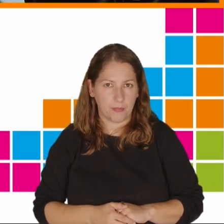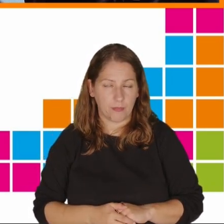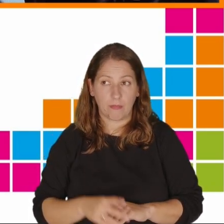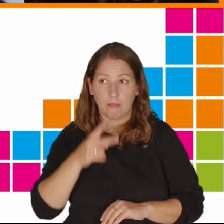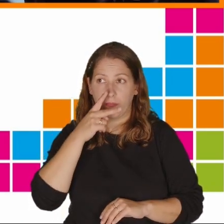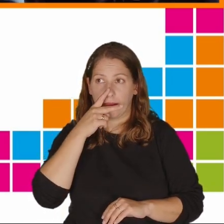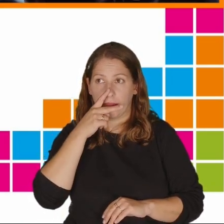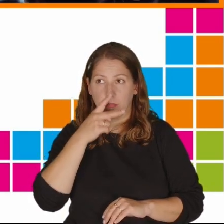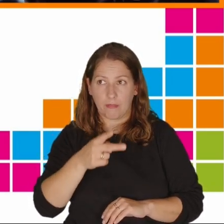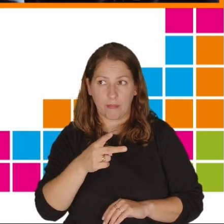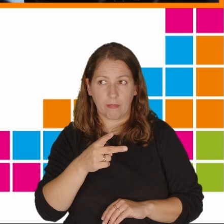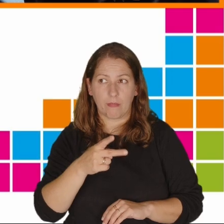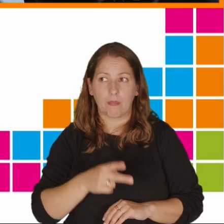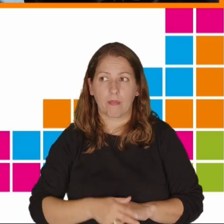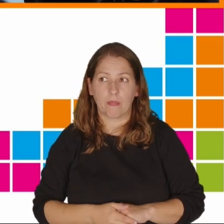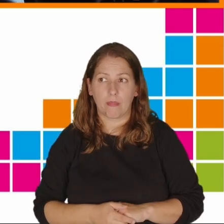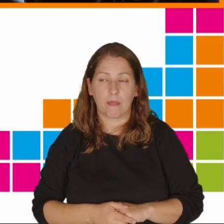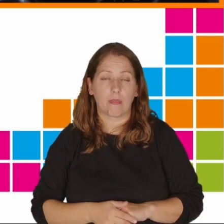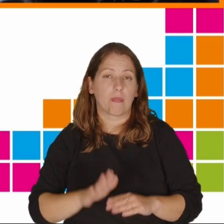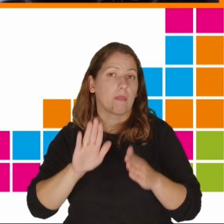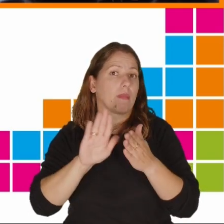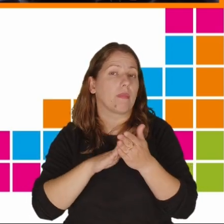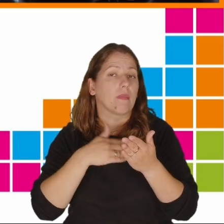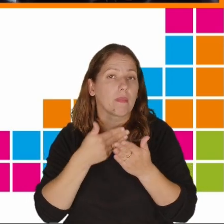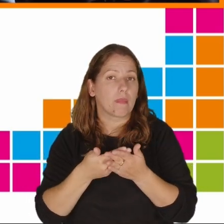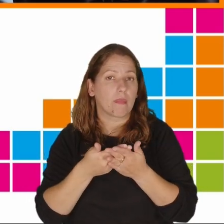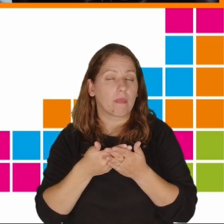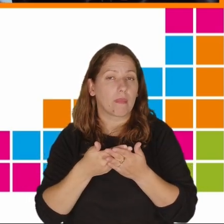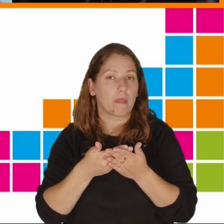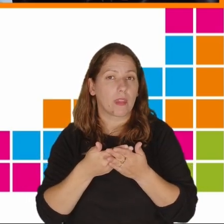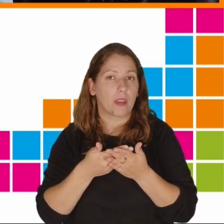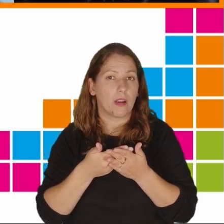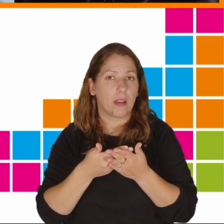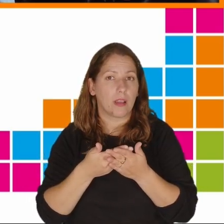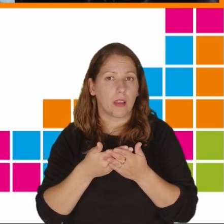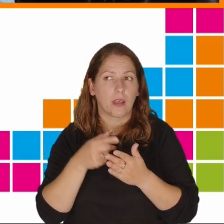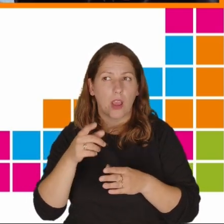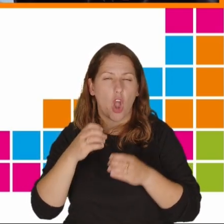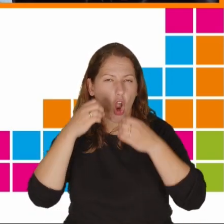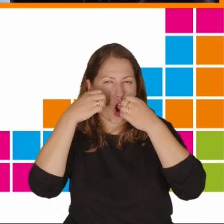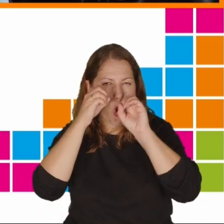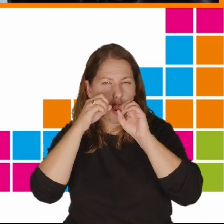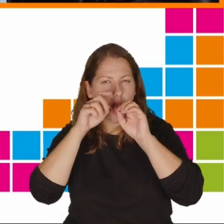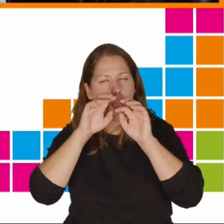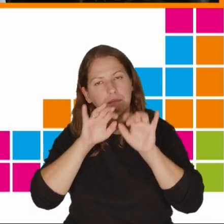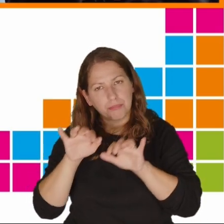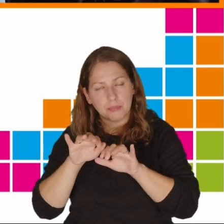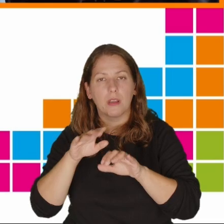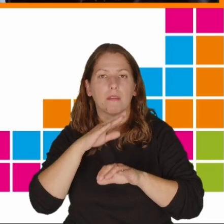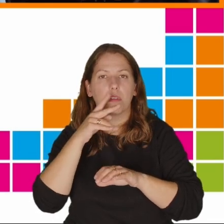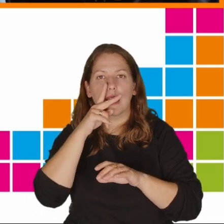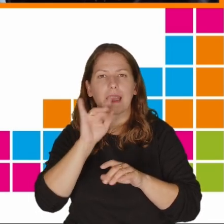Patrząc na na przykład wyszukiwarkę Google i widzimy, jak wygląda